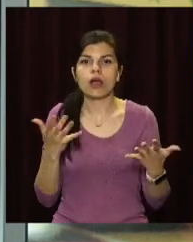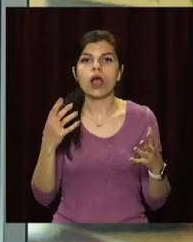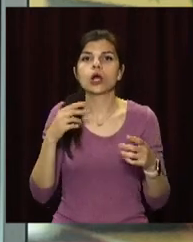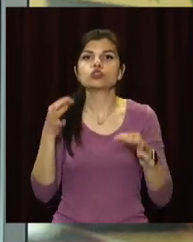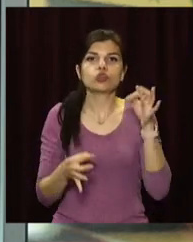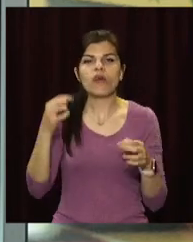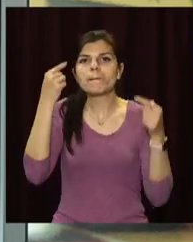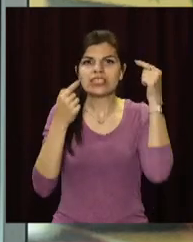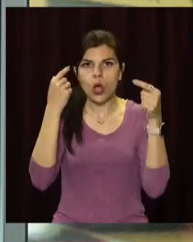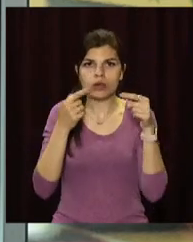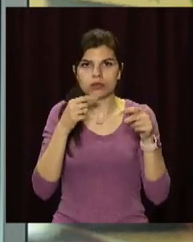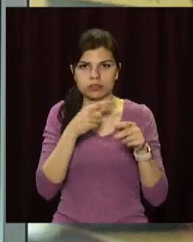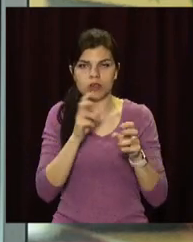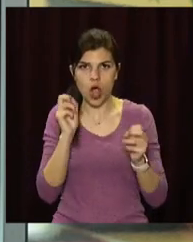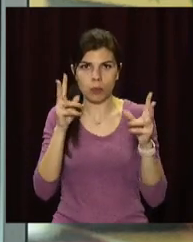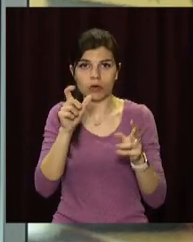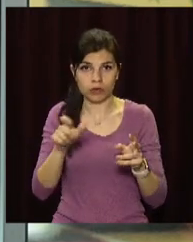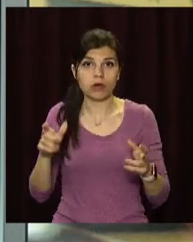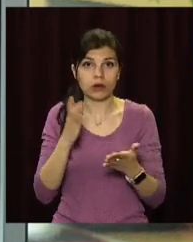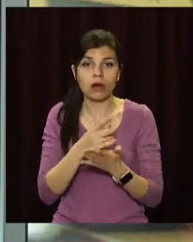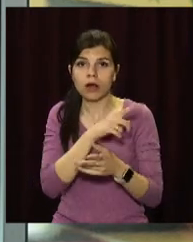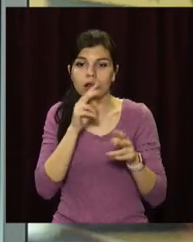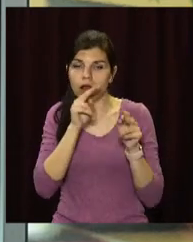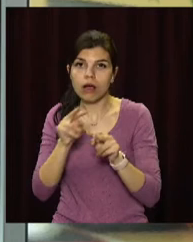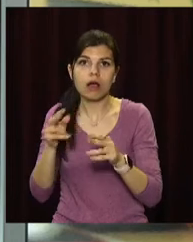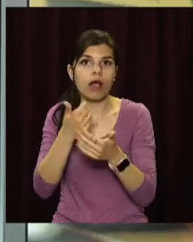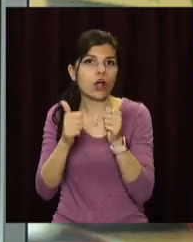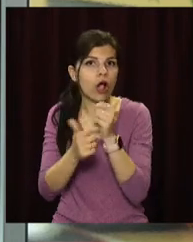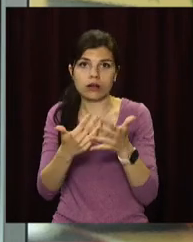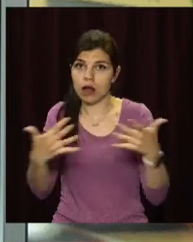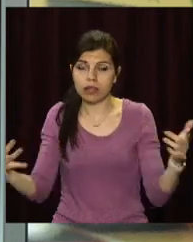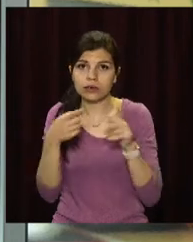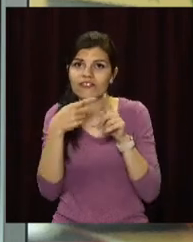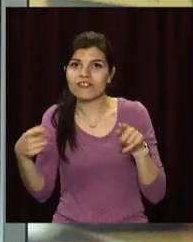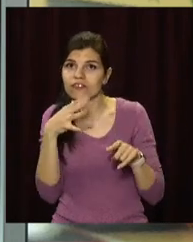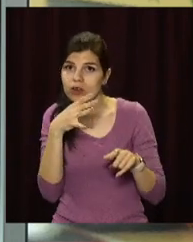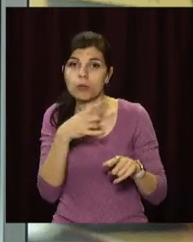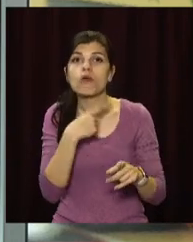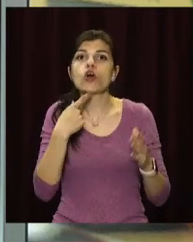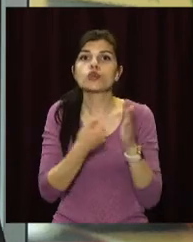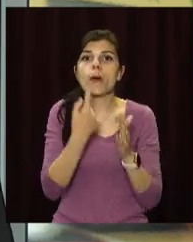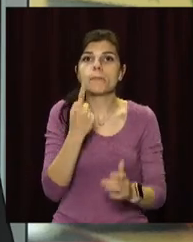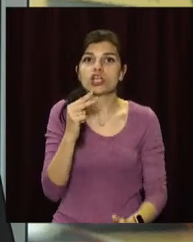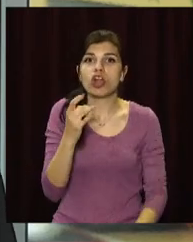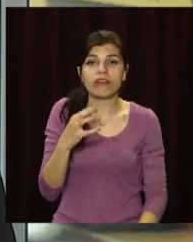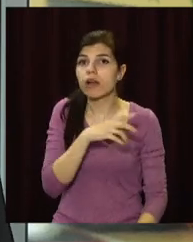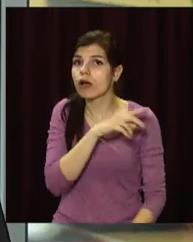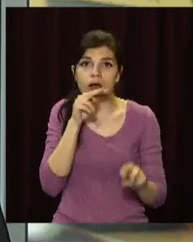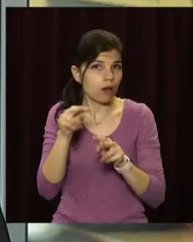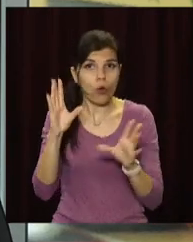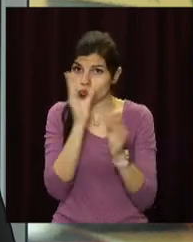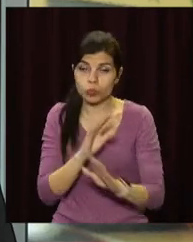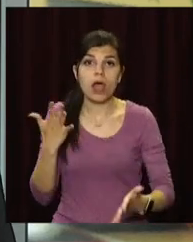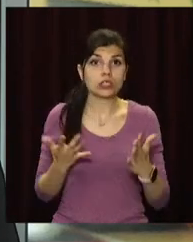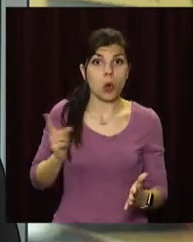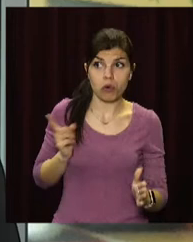-психіатричної експертизи. Термін її проведення для кожного різниця, тож завершити всі процедури до 1 червня фахівці не встигнуть. Якщо